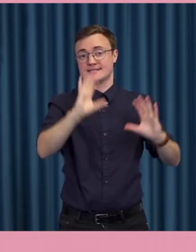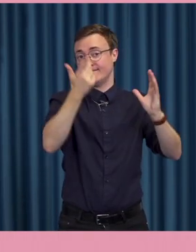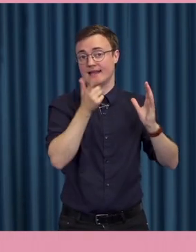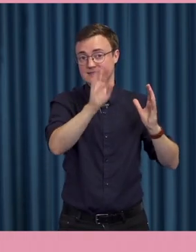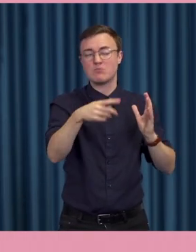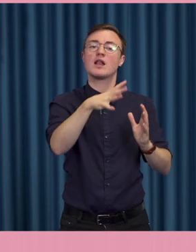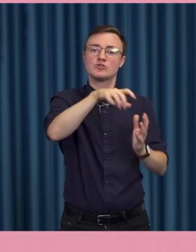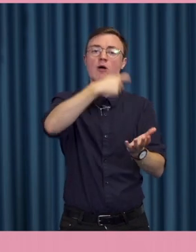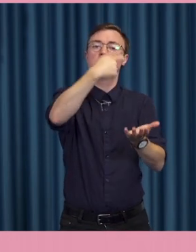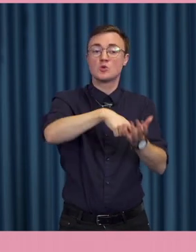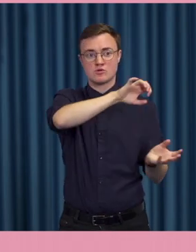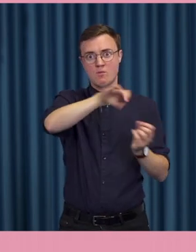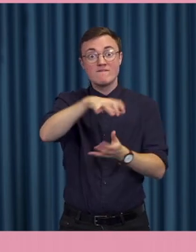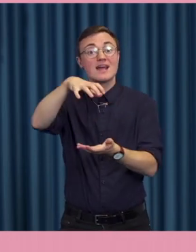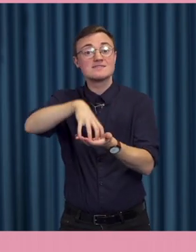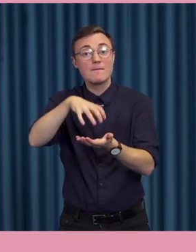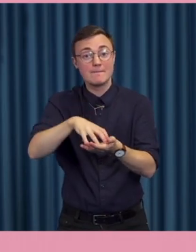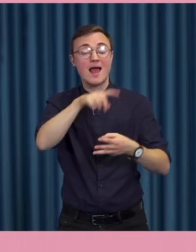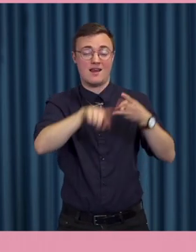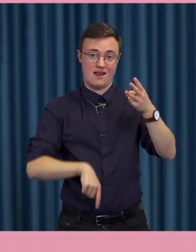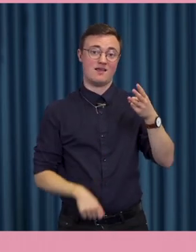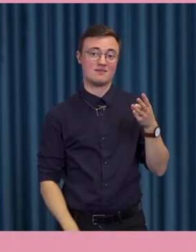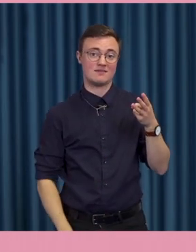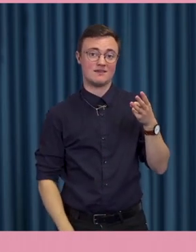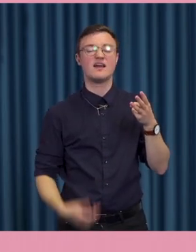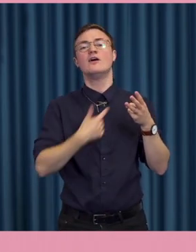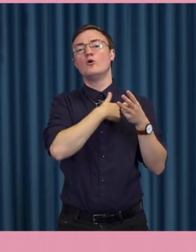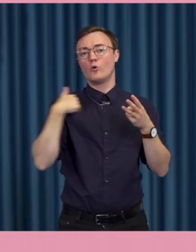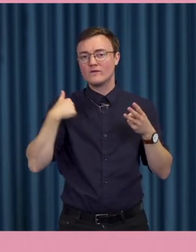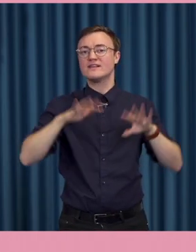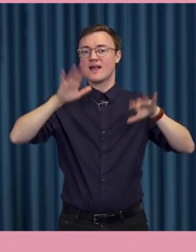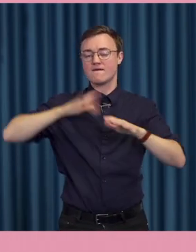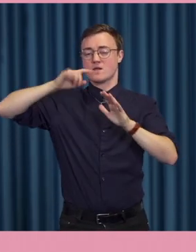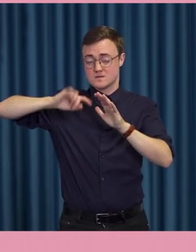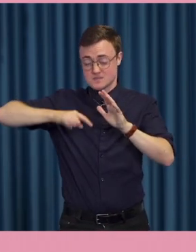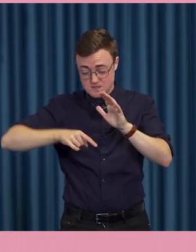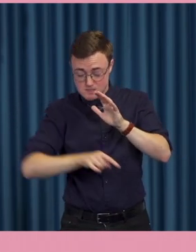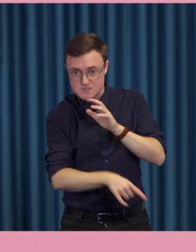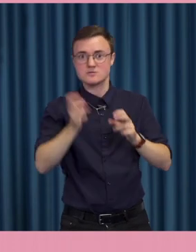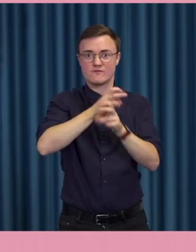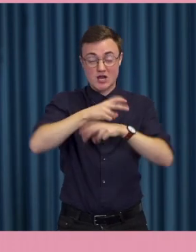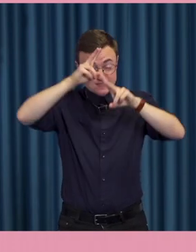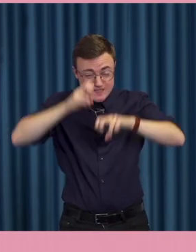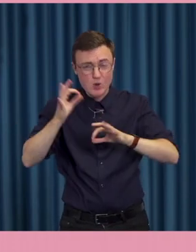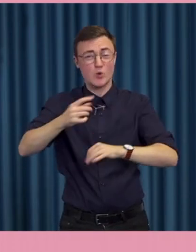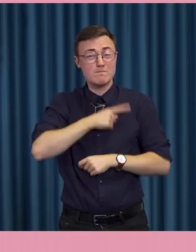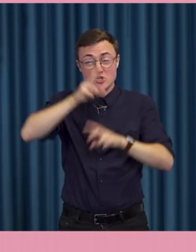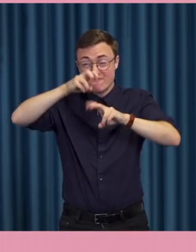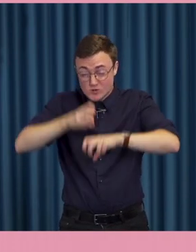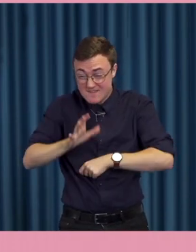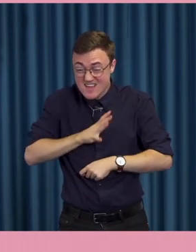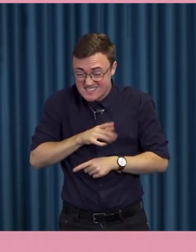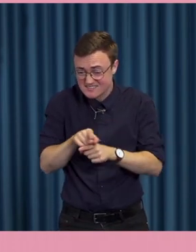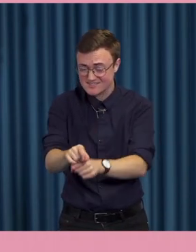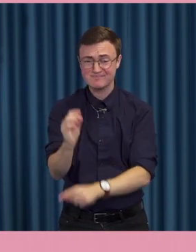beslut som påverkar samhället. Vi har grävt ganska länge i gömmerna för att försöka hitta hur mycket forskning finns. Det vi hittar extremt